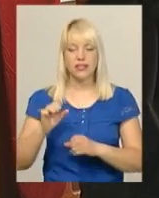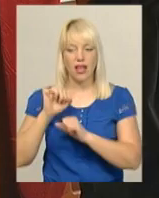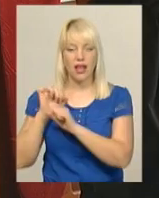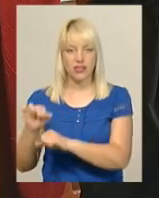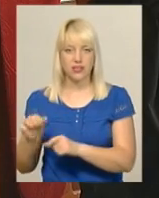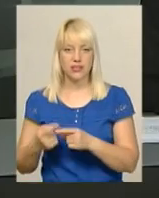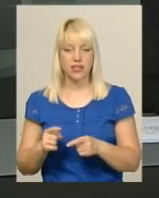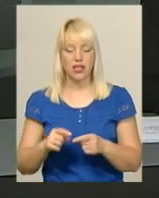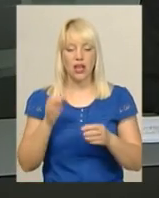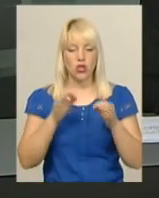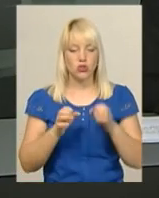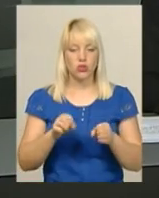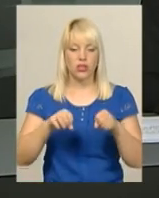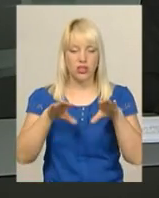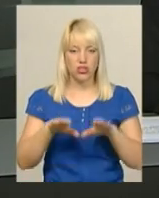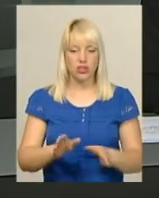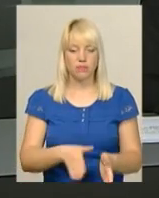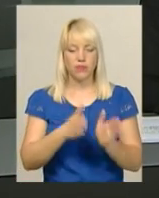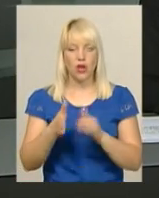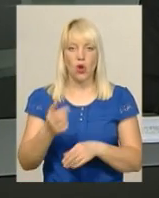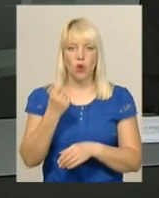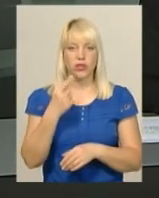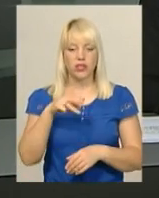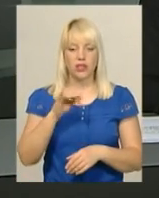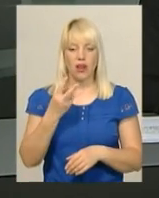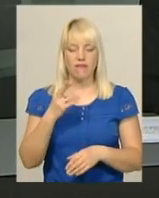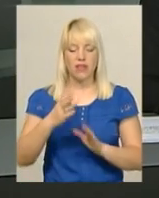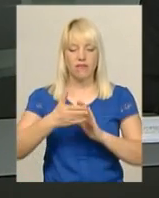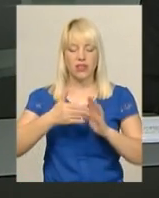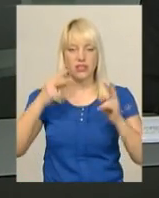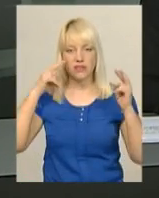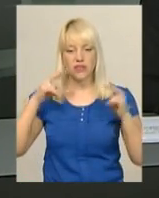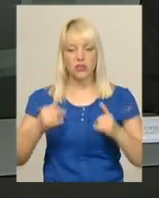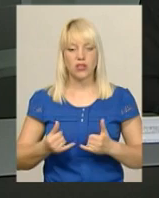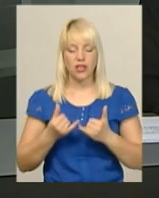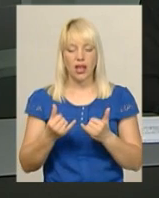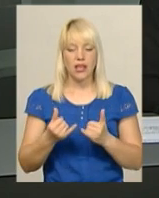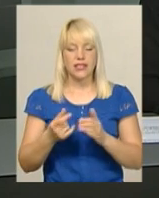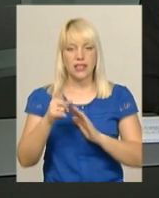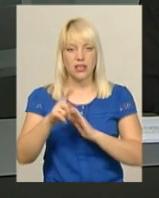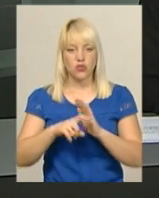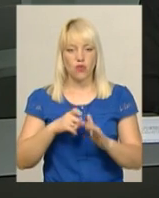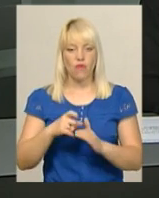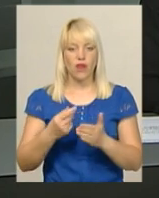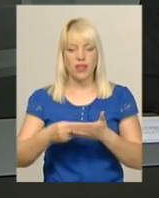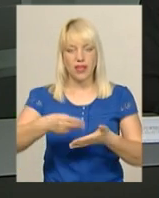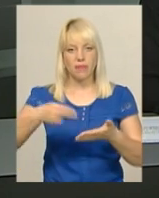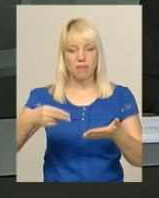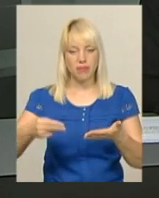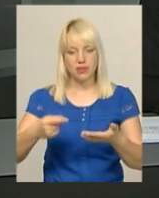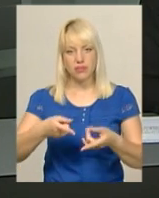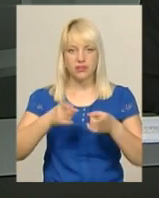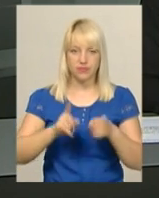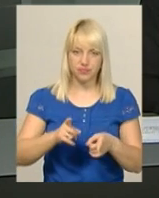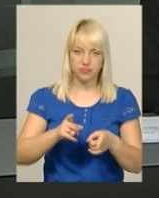відкласти засідання на 11 травня та викликати свідка для з'ясування достовірності його підпису під письмовими доказами у